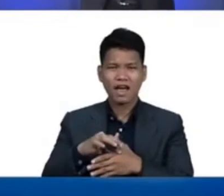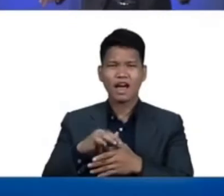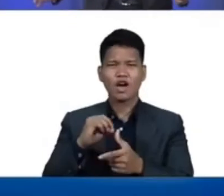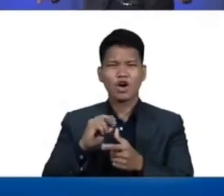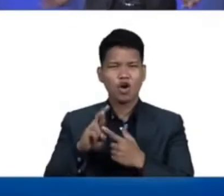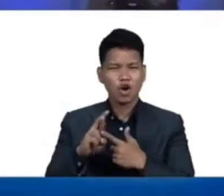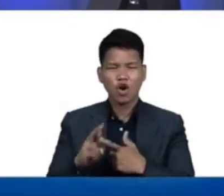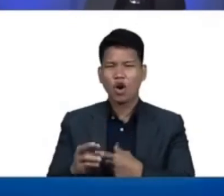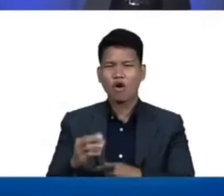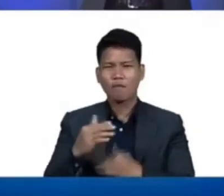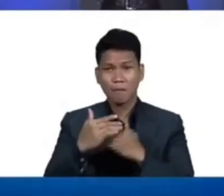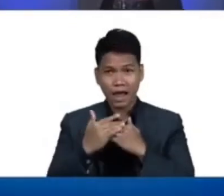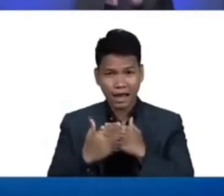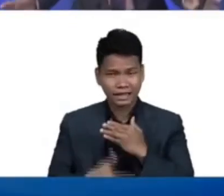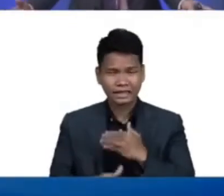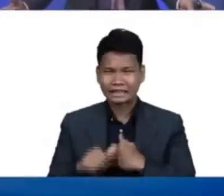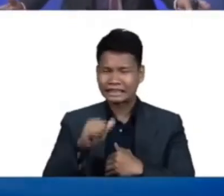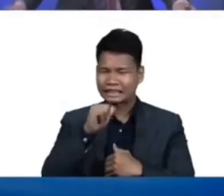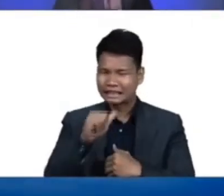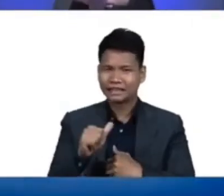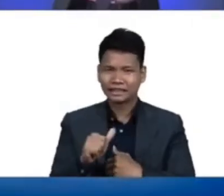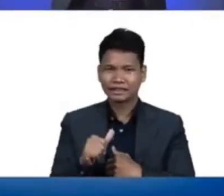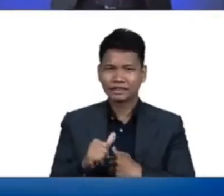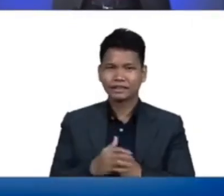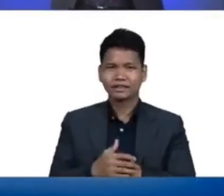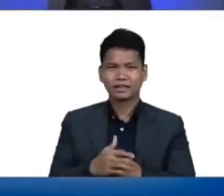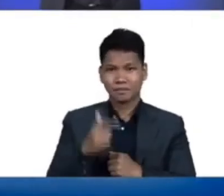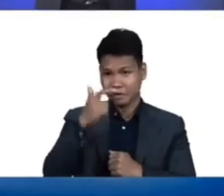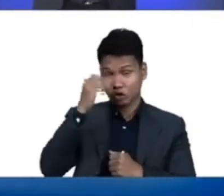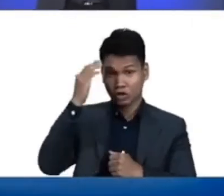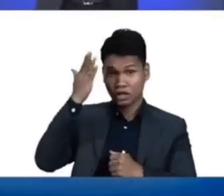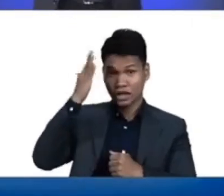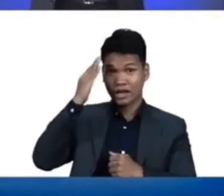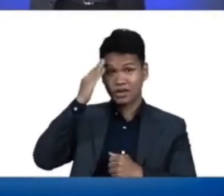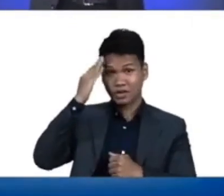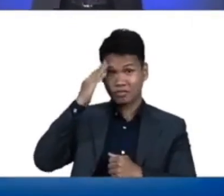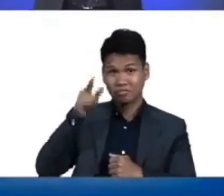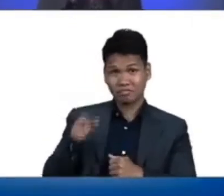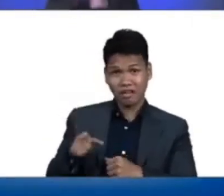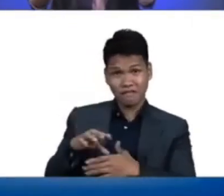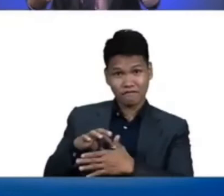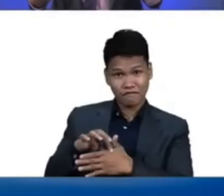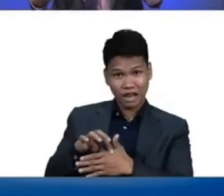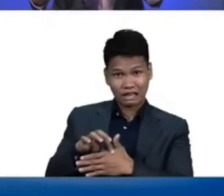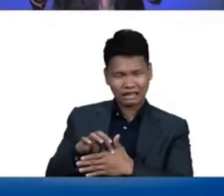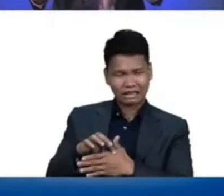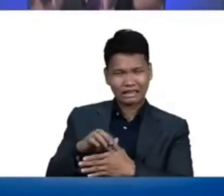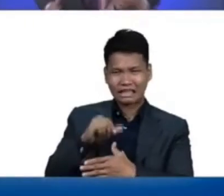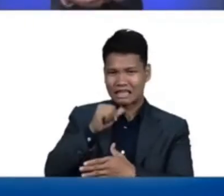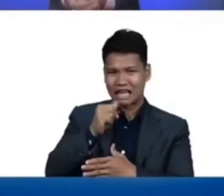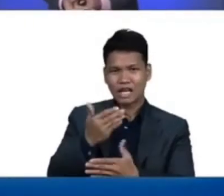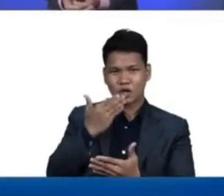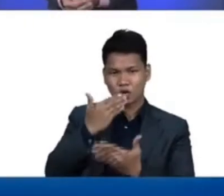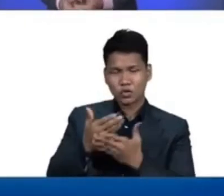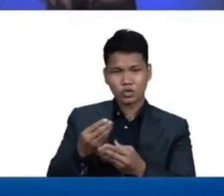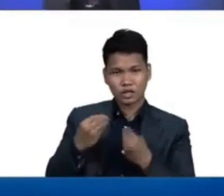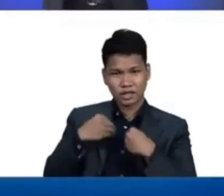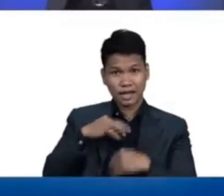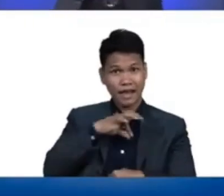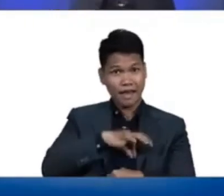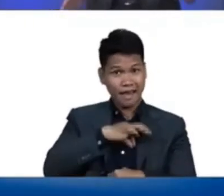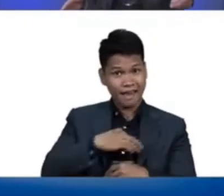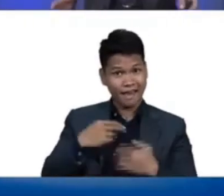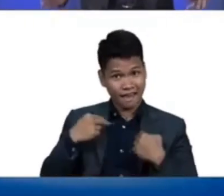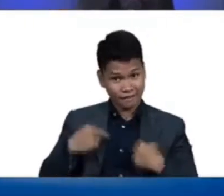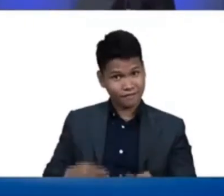po ng Diyos na ang taba ay hindi po nakapagbibigay ng kalusugan sa bawat isa sa atin at